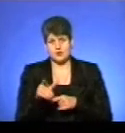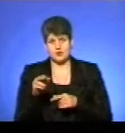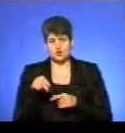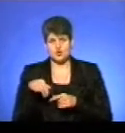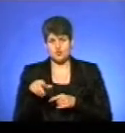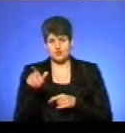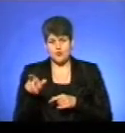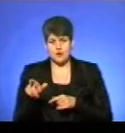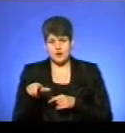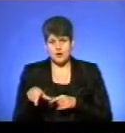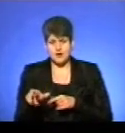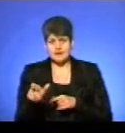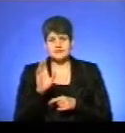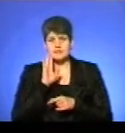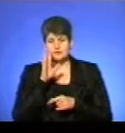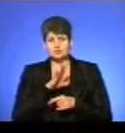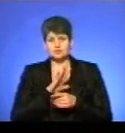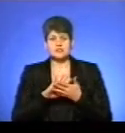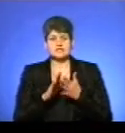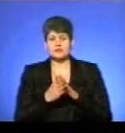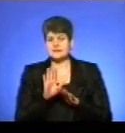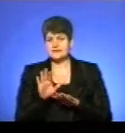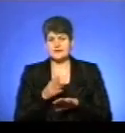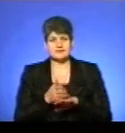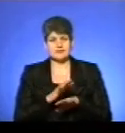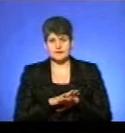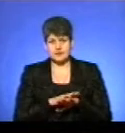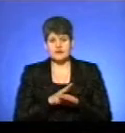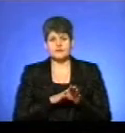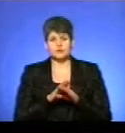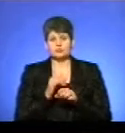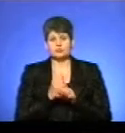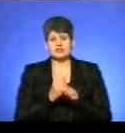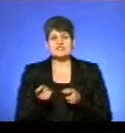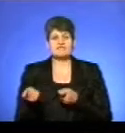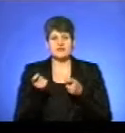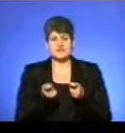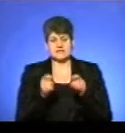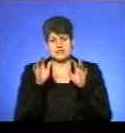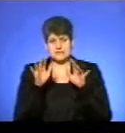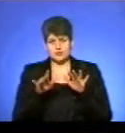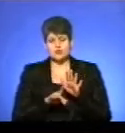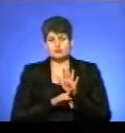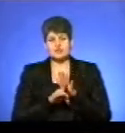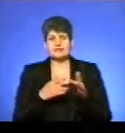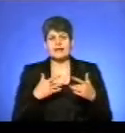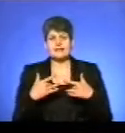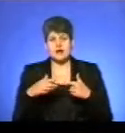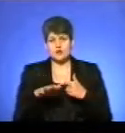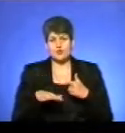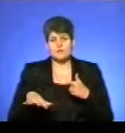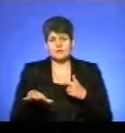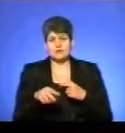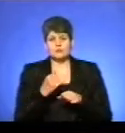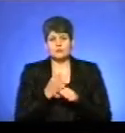на ранок ситуація була не така складна. Виконуємо роботи з вивезення снігу. Розпочали з театрального майдану, так як